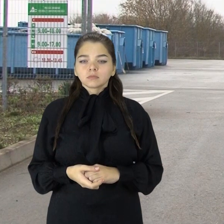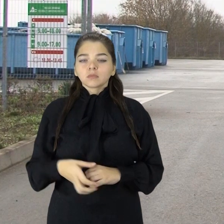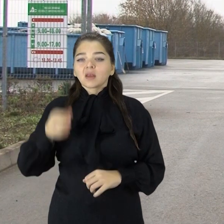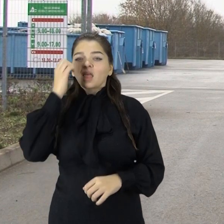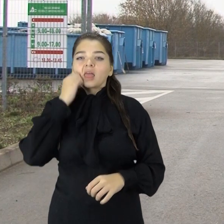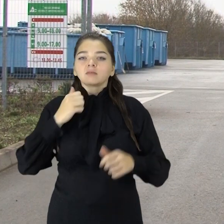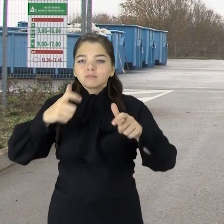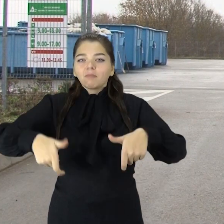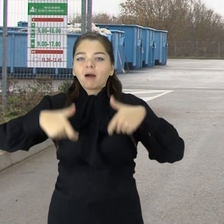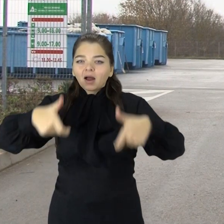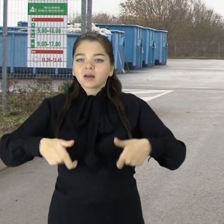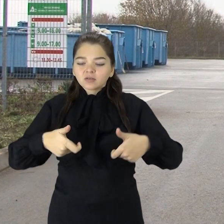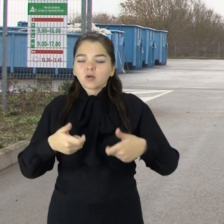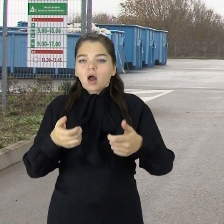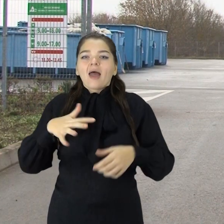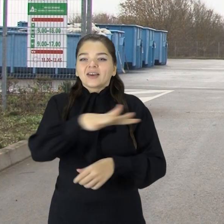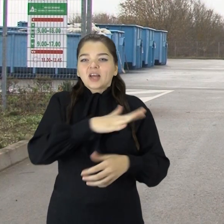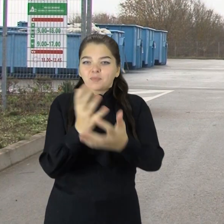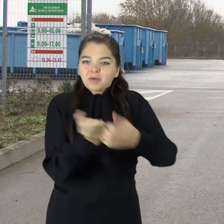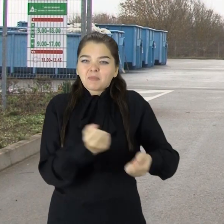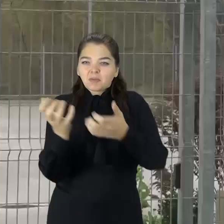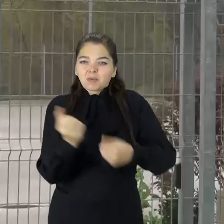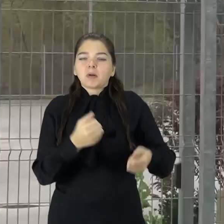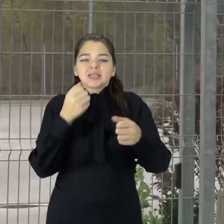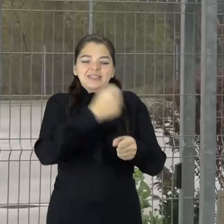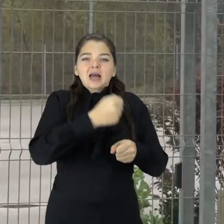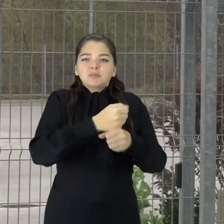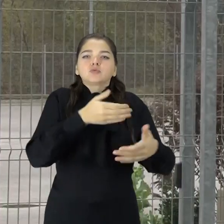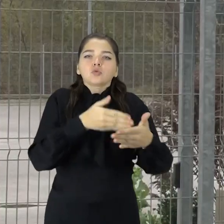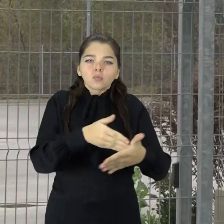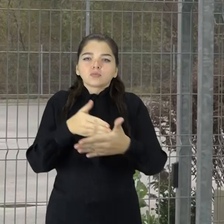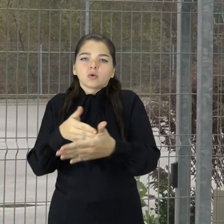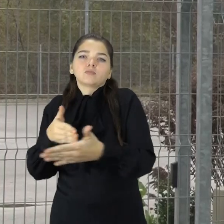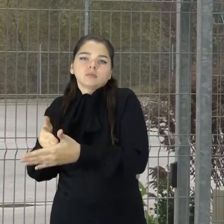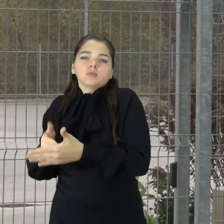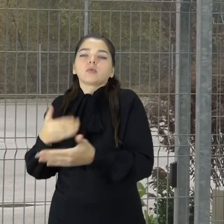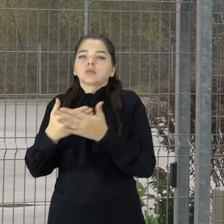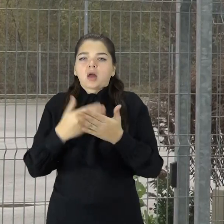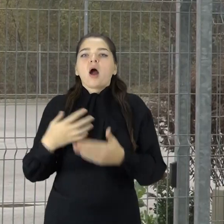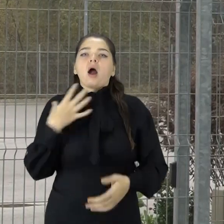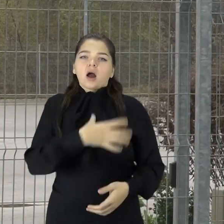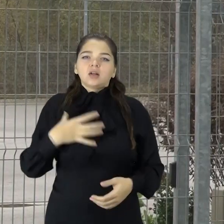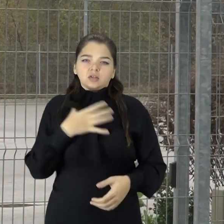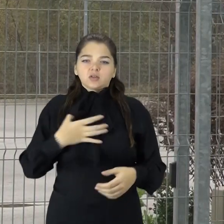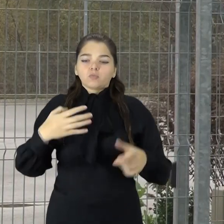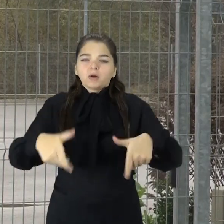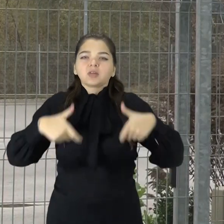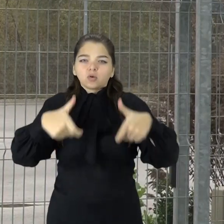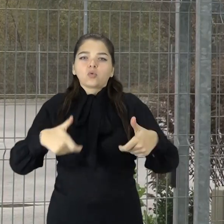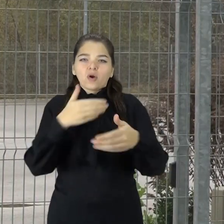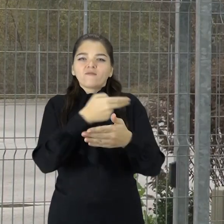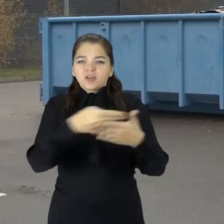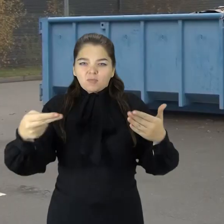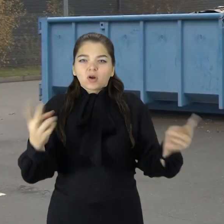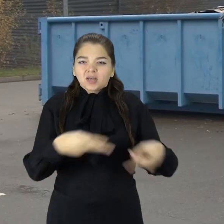Padangų priemimas tam skirtose aikštelėse stringa daugumoje Lietuvos miestu ir miesteliu, nes po gaisro Lietuvos padangų perdarbimo įmonėje